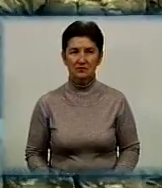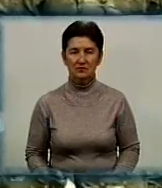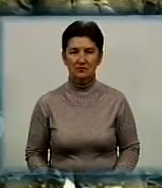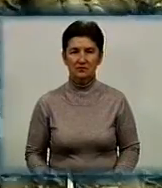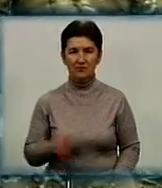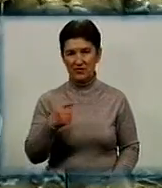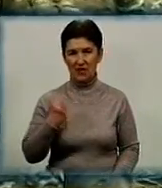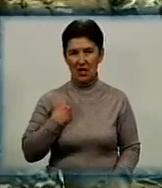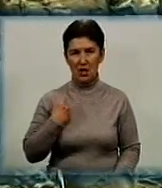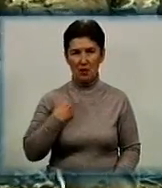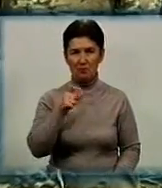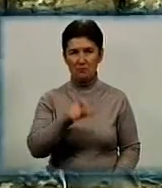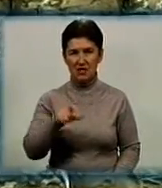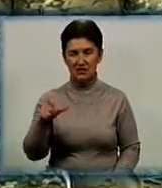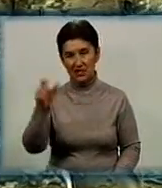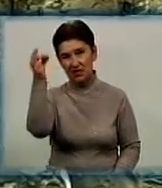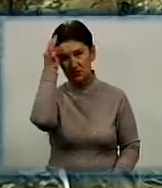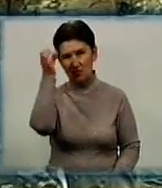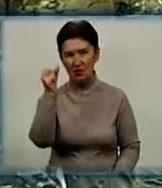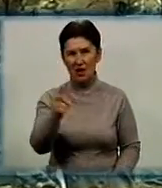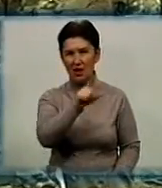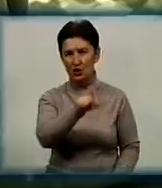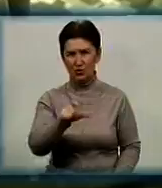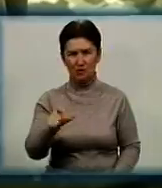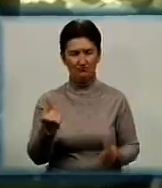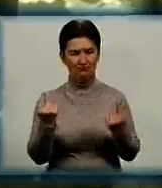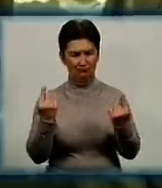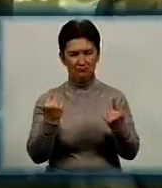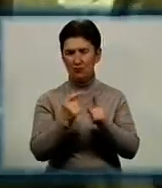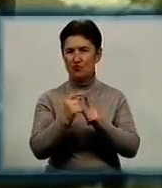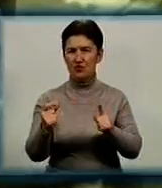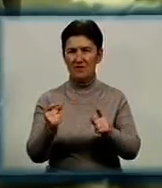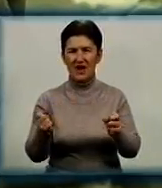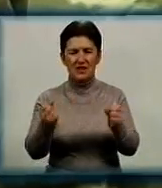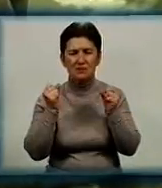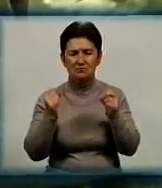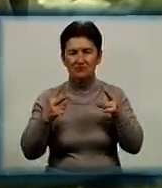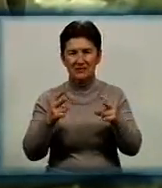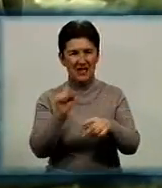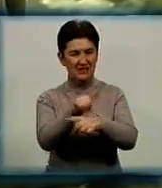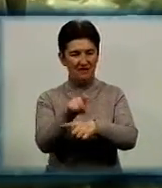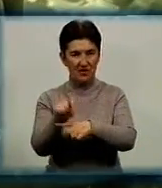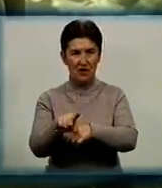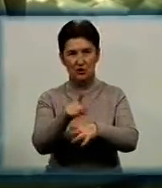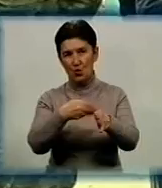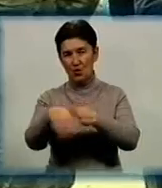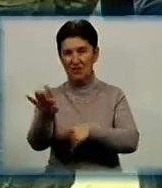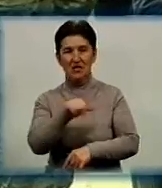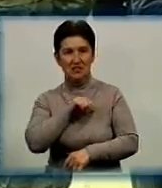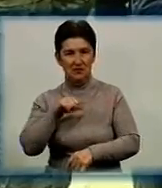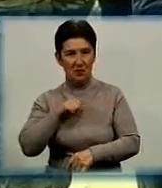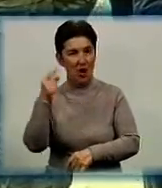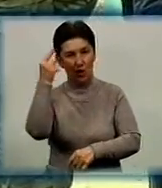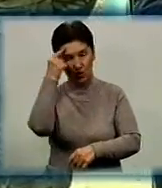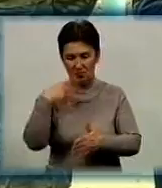Бійці третього полку згадують Віктора як людину з великої букви. На найнебезпечніші завдання він завжди ходив сам. В першу чергу думав про